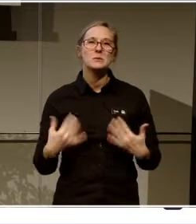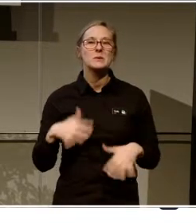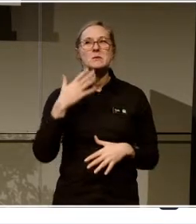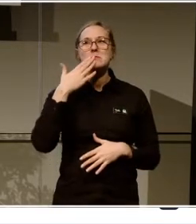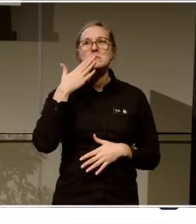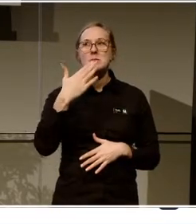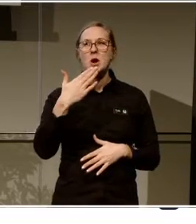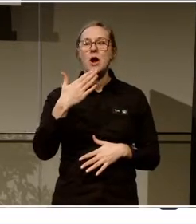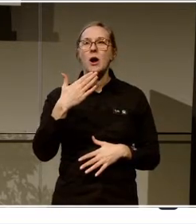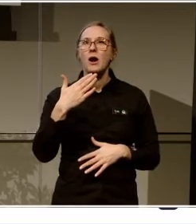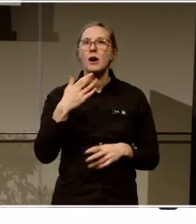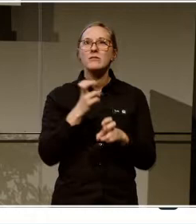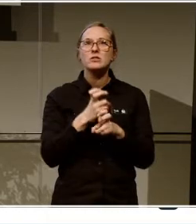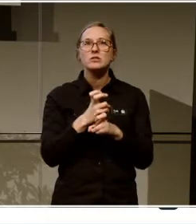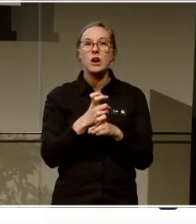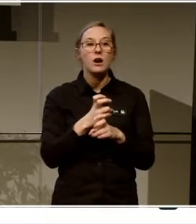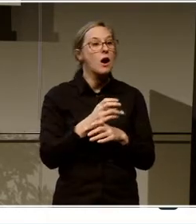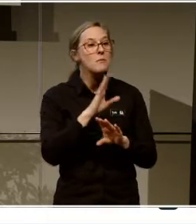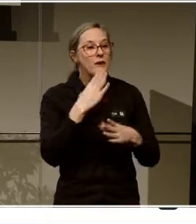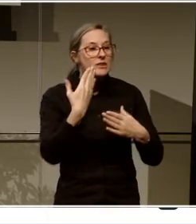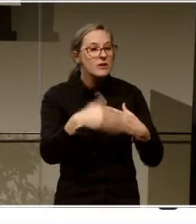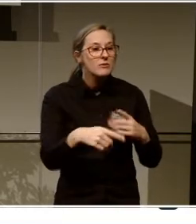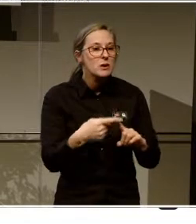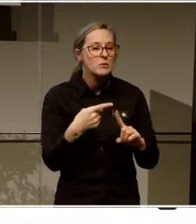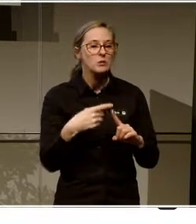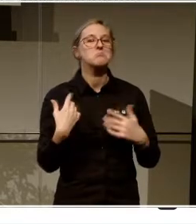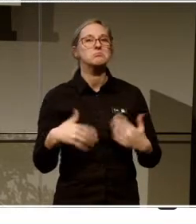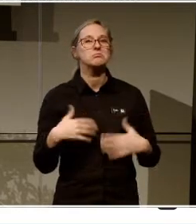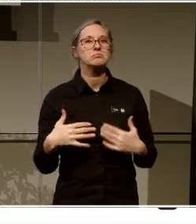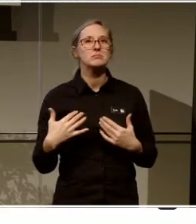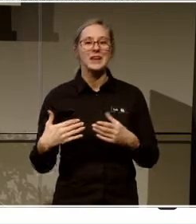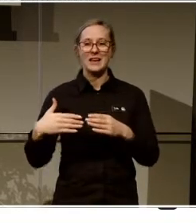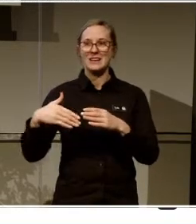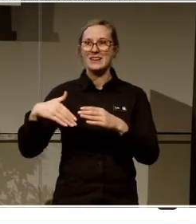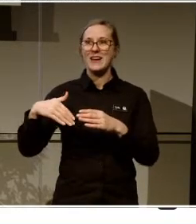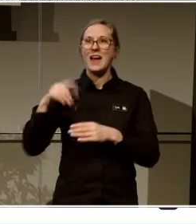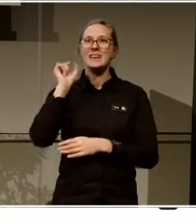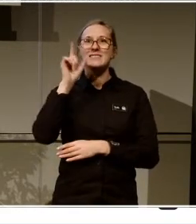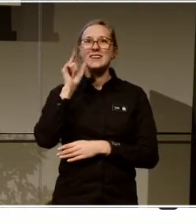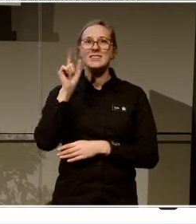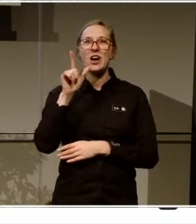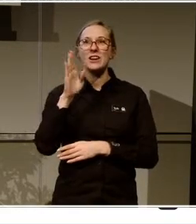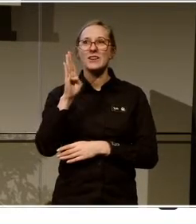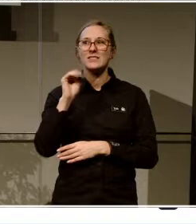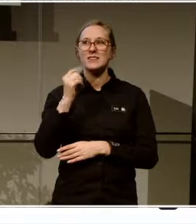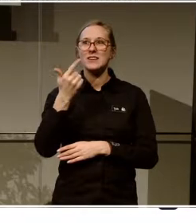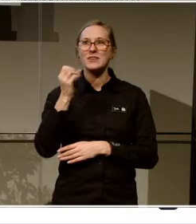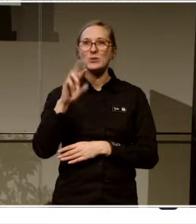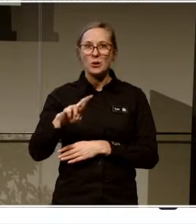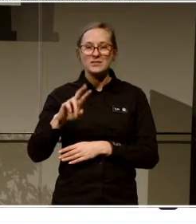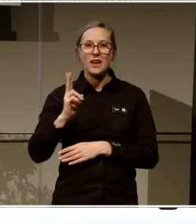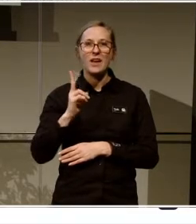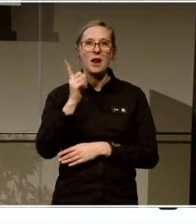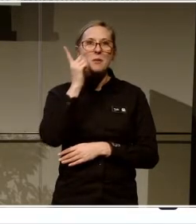försök. Och att det inte behöver vara färdigt från början. Digital detox, tänkte jag på. Och mobiltelefon och spa.